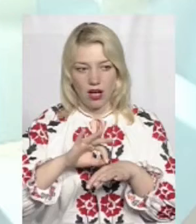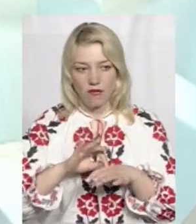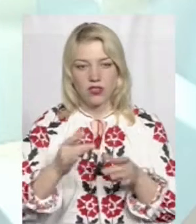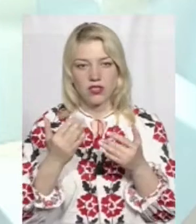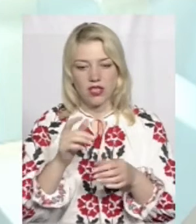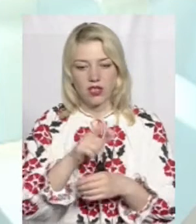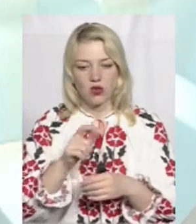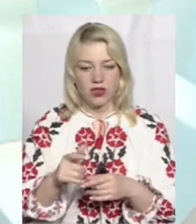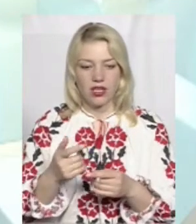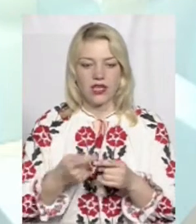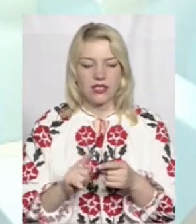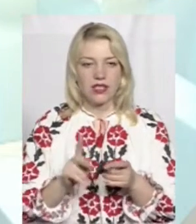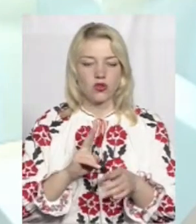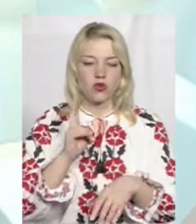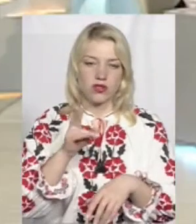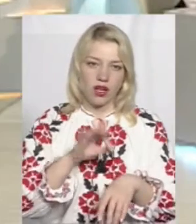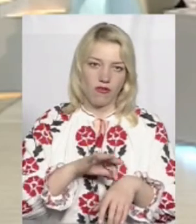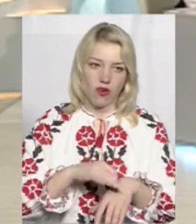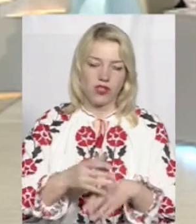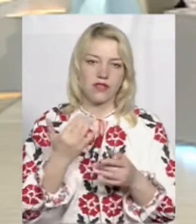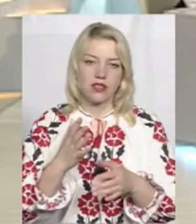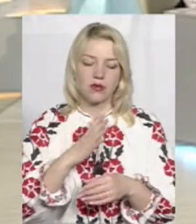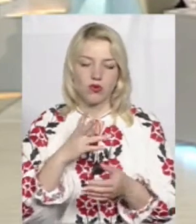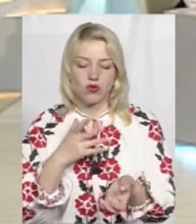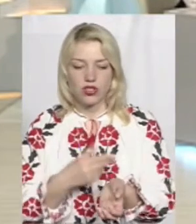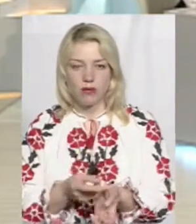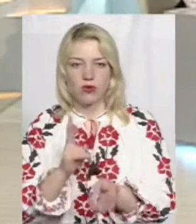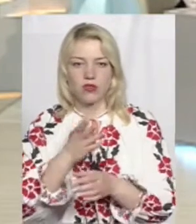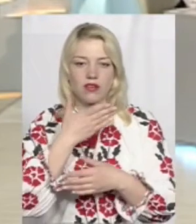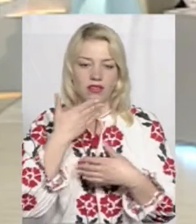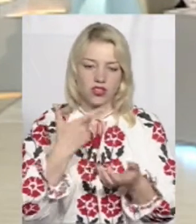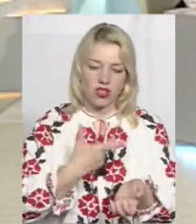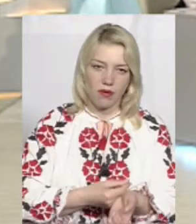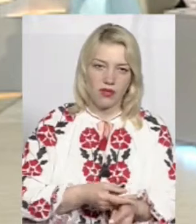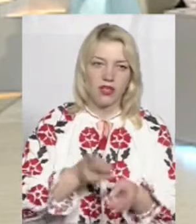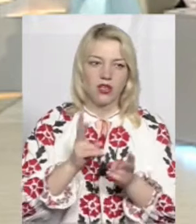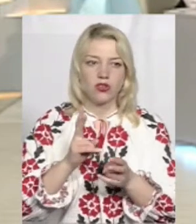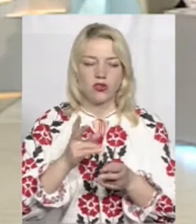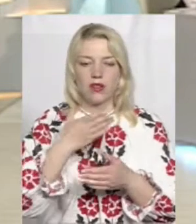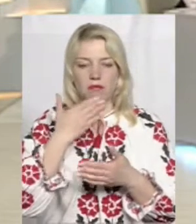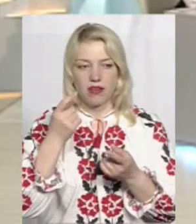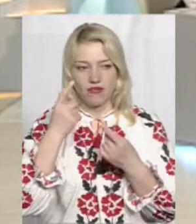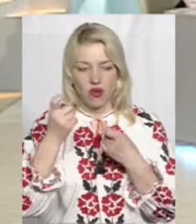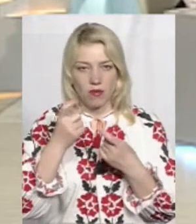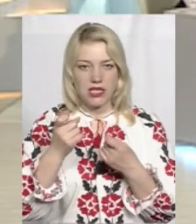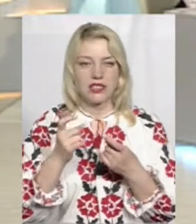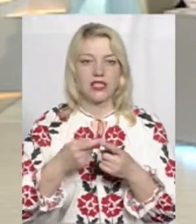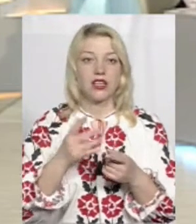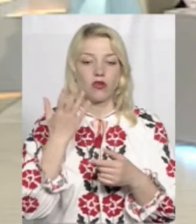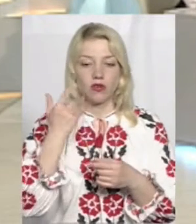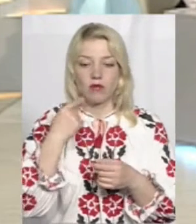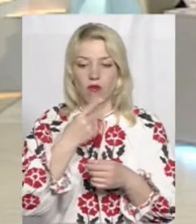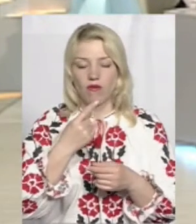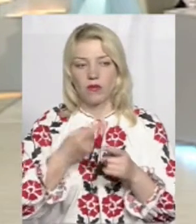Скільки людей з тих, що захворіли, скільки було щеплених, скільки нещеплених, скільки не мали інформацію. І коли